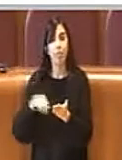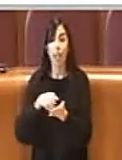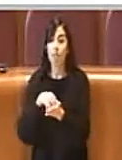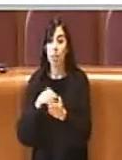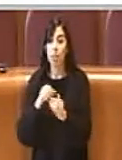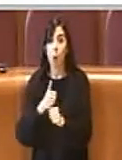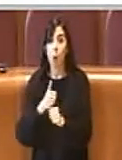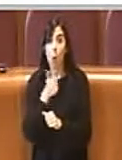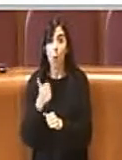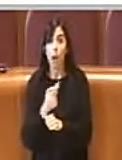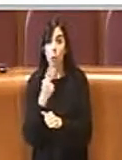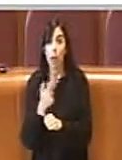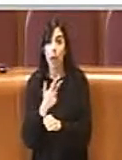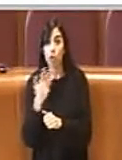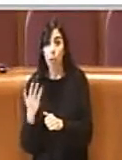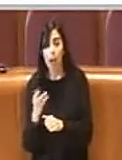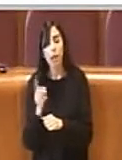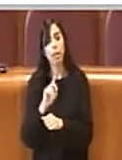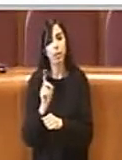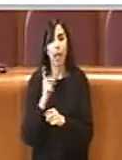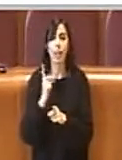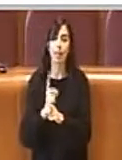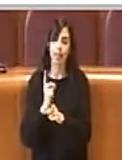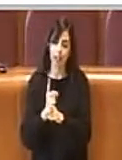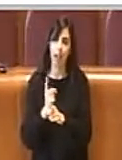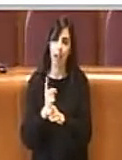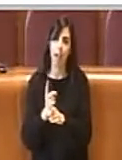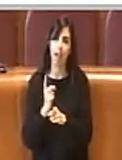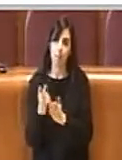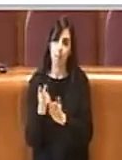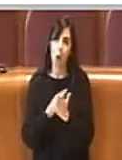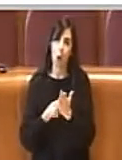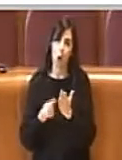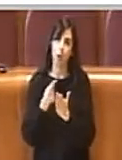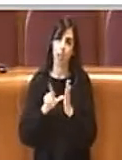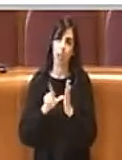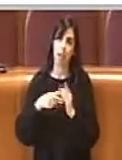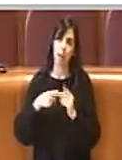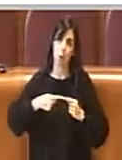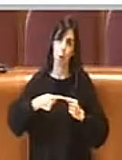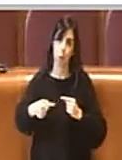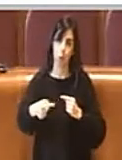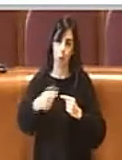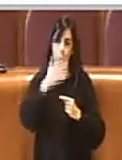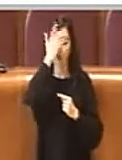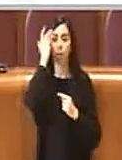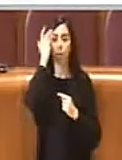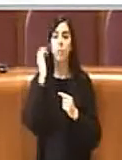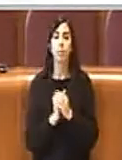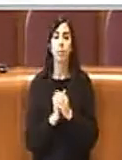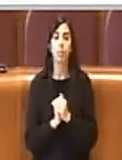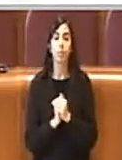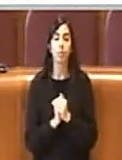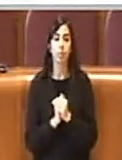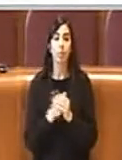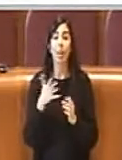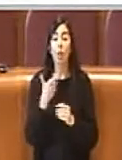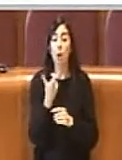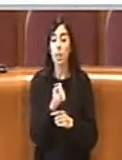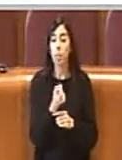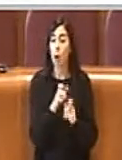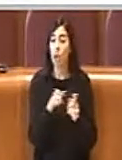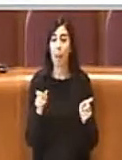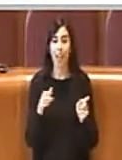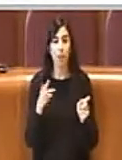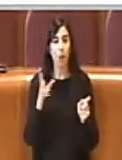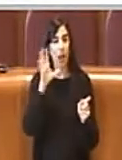un anno, in due anni, in cinque anni ma vanno ovviamente sviluppati nel corso del tempo perché pochi forse si rendono conto di